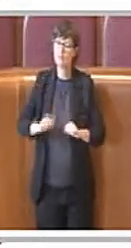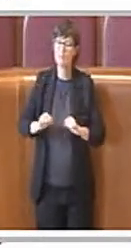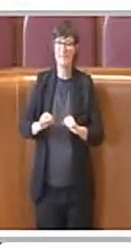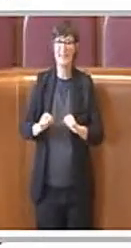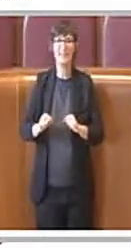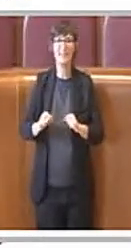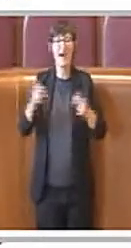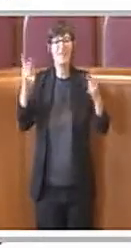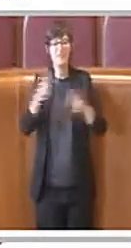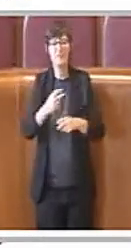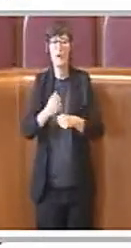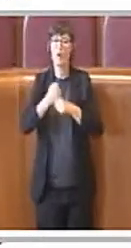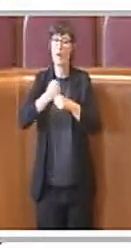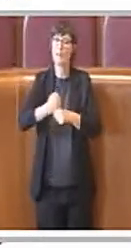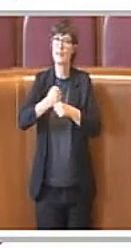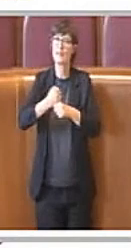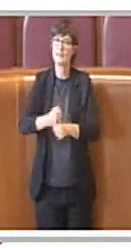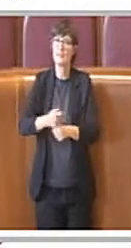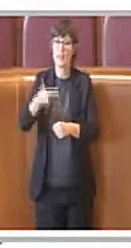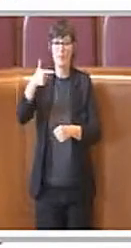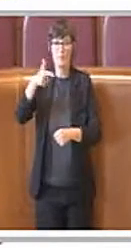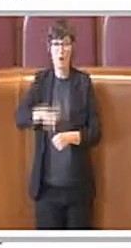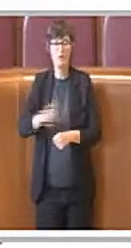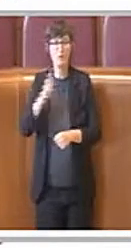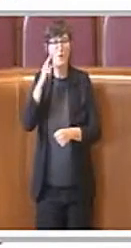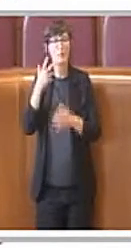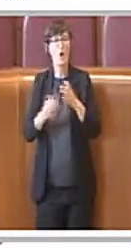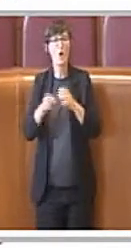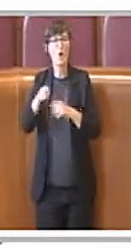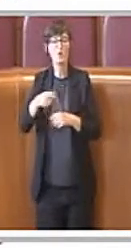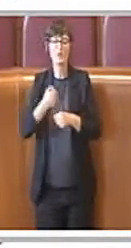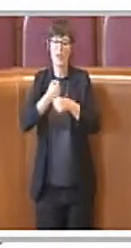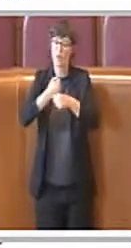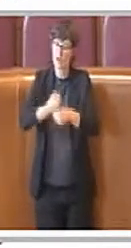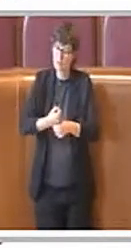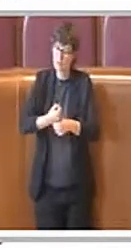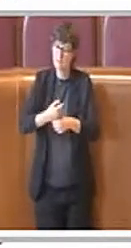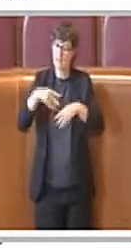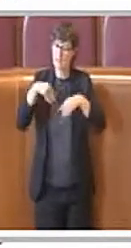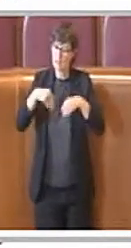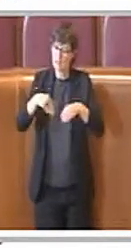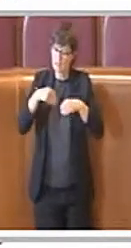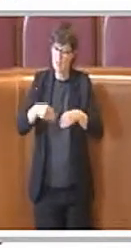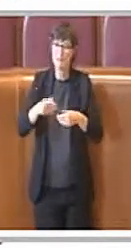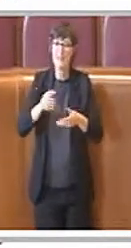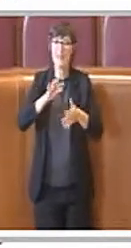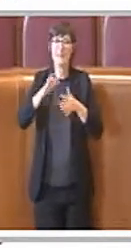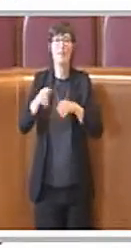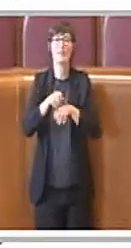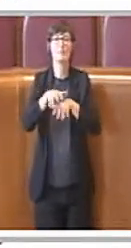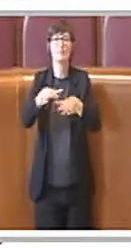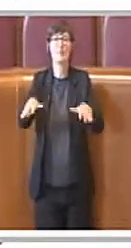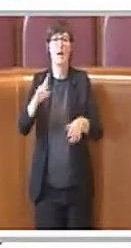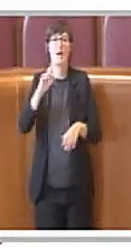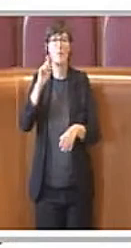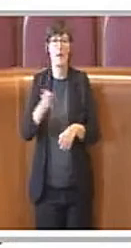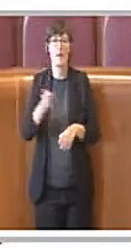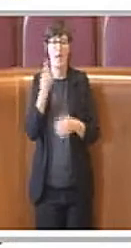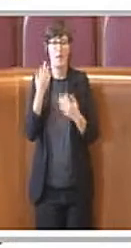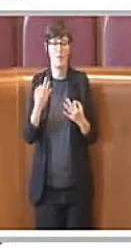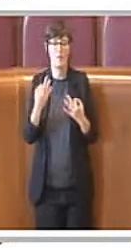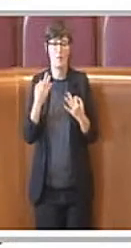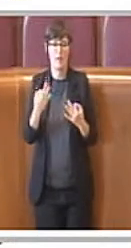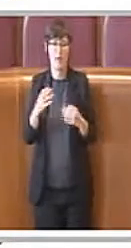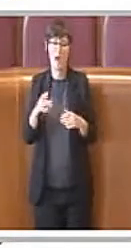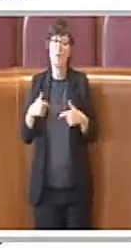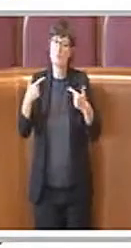i concetti di rappresentanza e rappresentatività siano più estesi ed inclusivi possibili e di garantire allo stesso un riconoscimento concreto